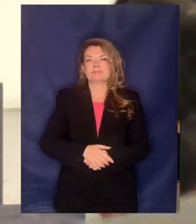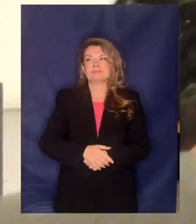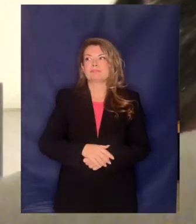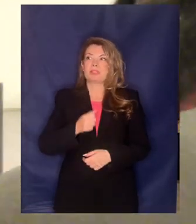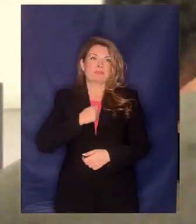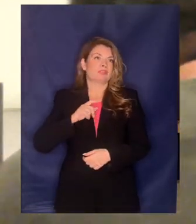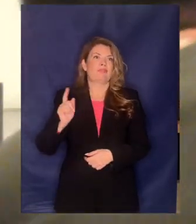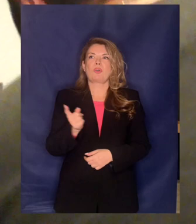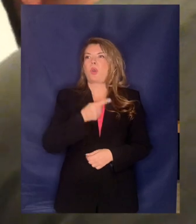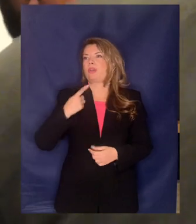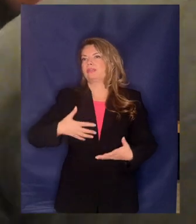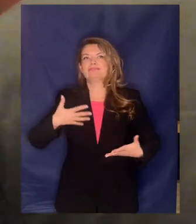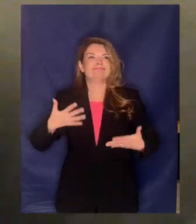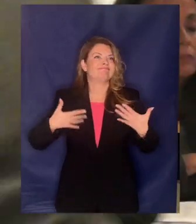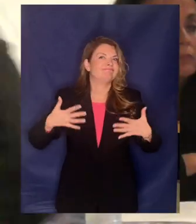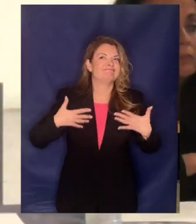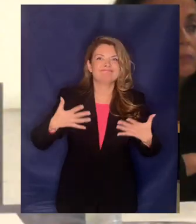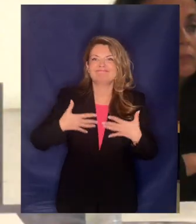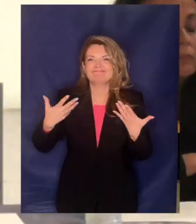ότι είμαστε όλοι ενθουσιασμένοι